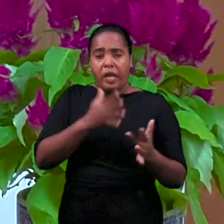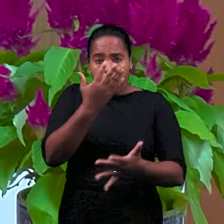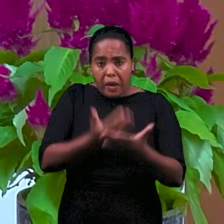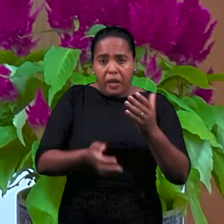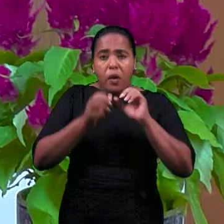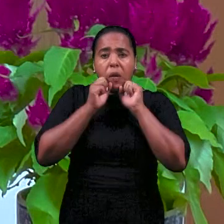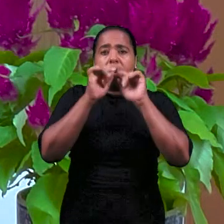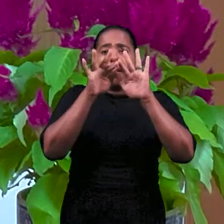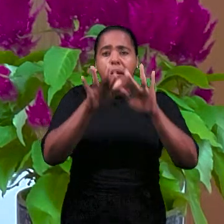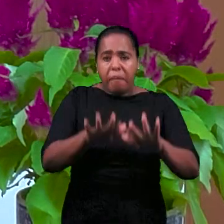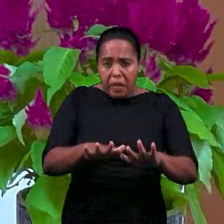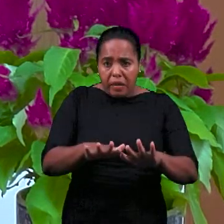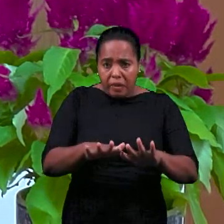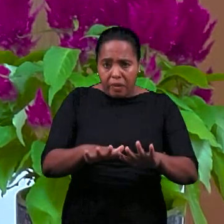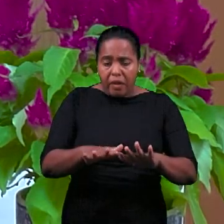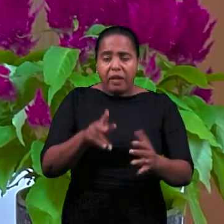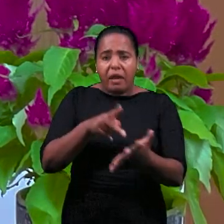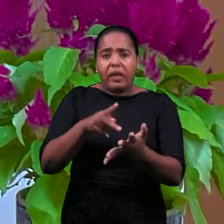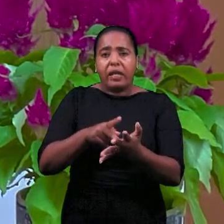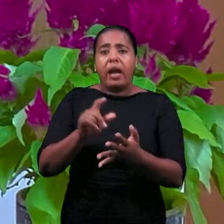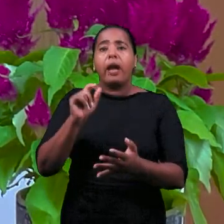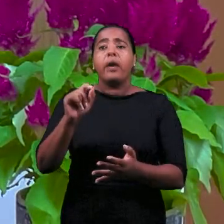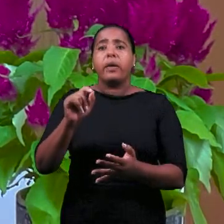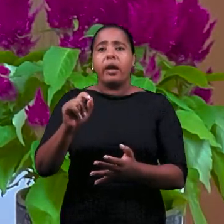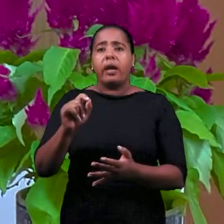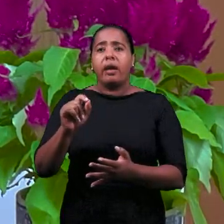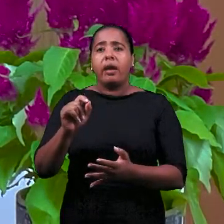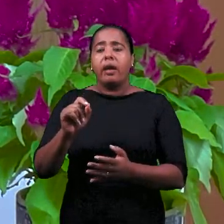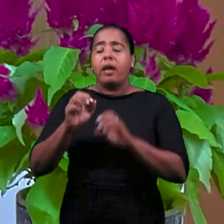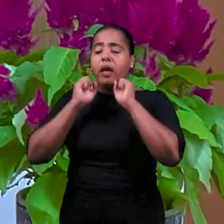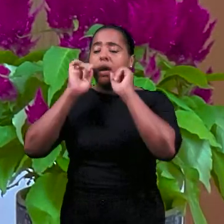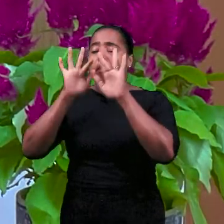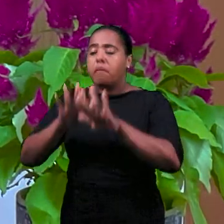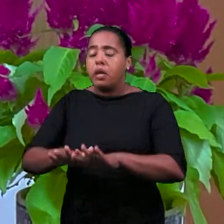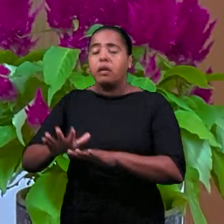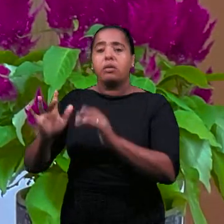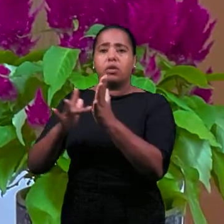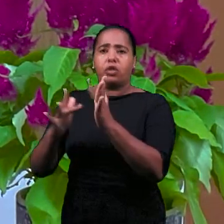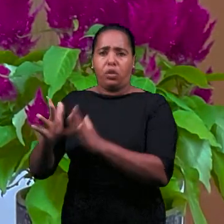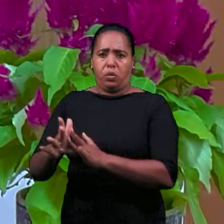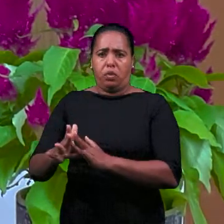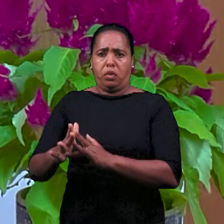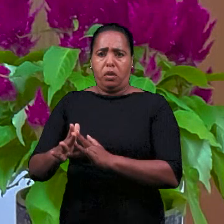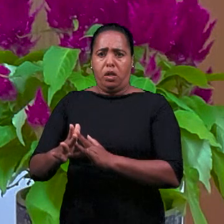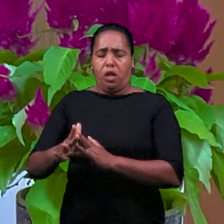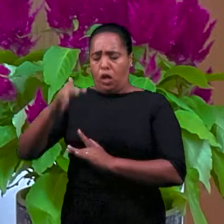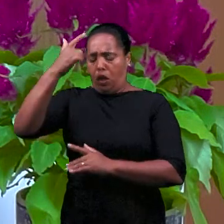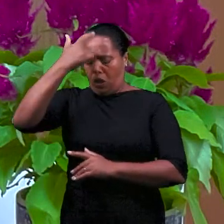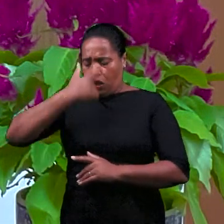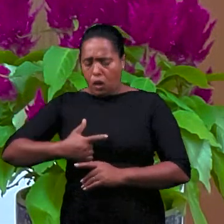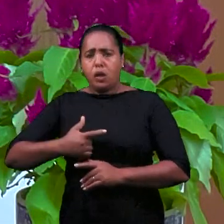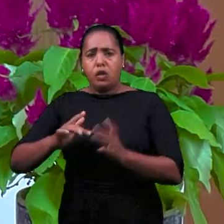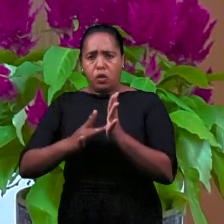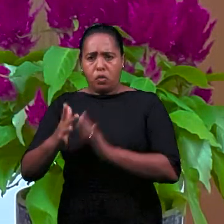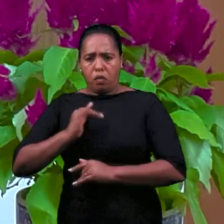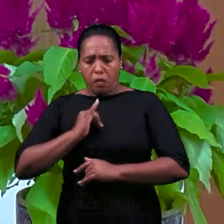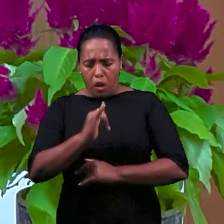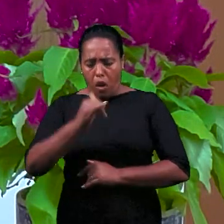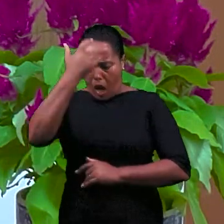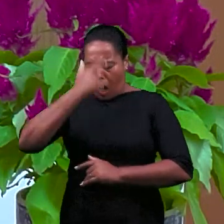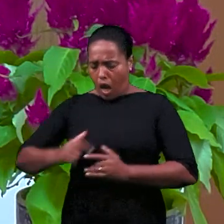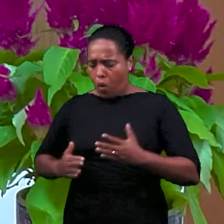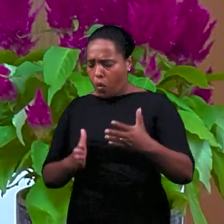потеряли благословение, истина, это жизнь, которой вы Иисус, поэтому сказал, я путь, я истина, я жизнь,